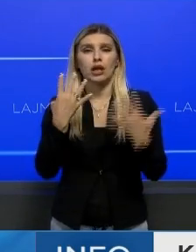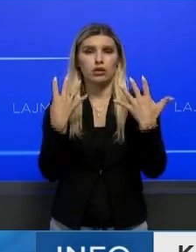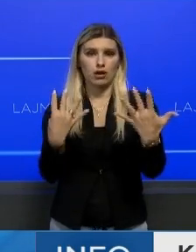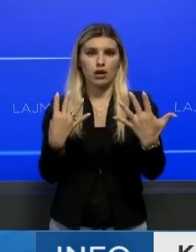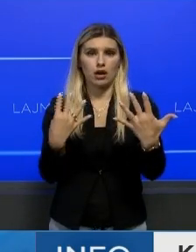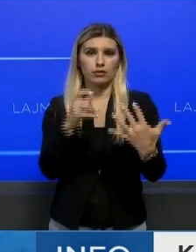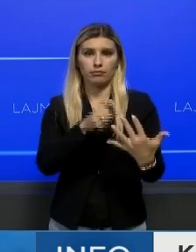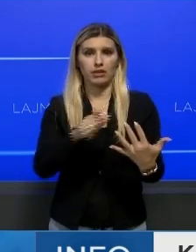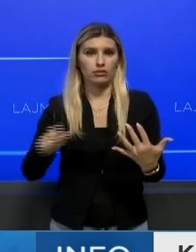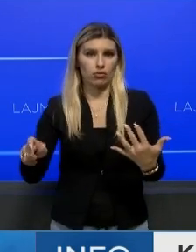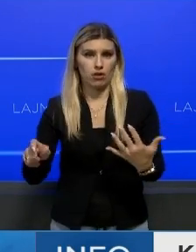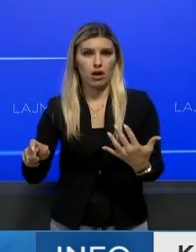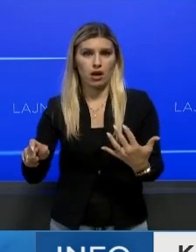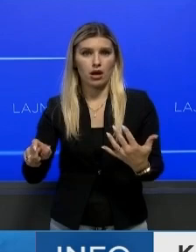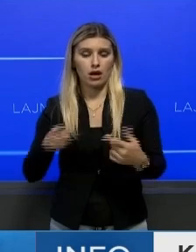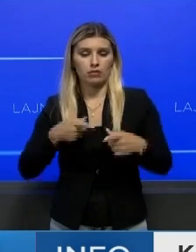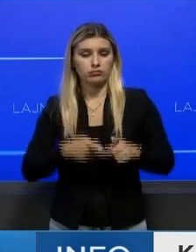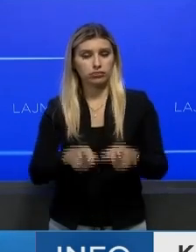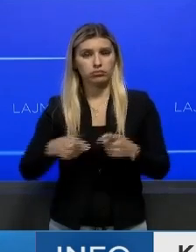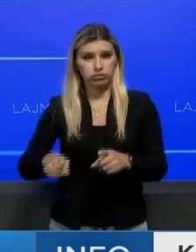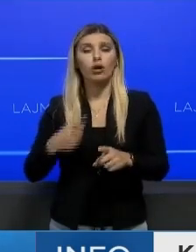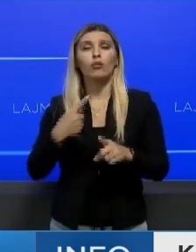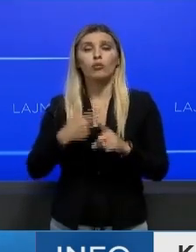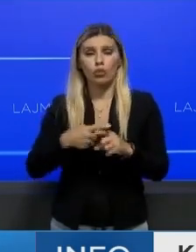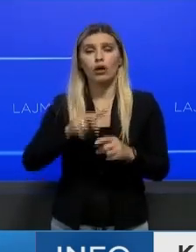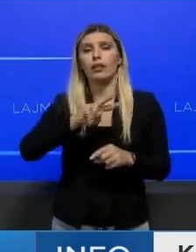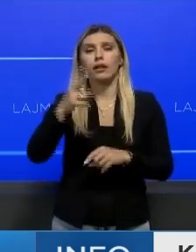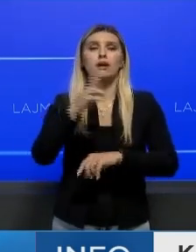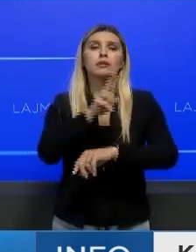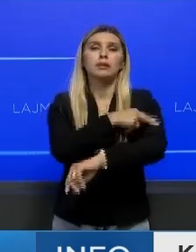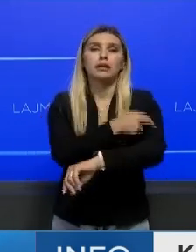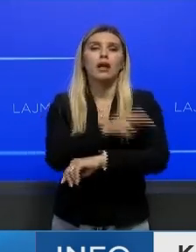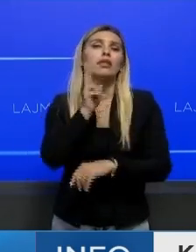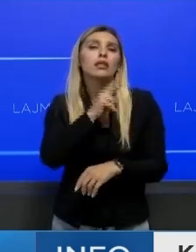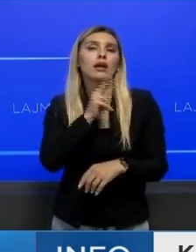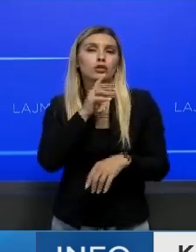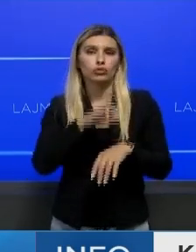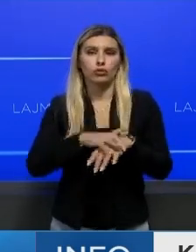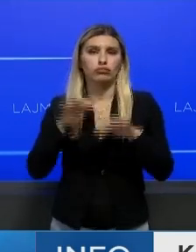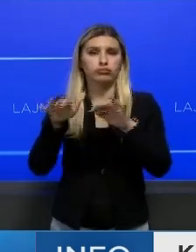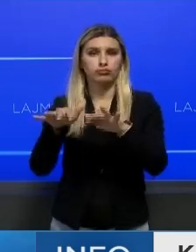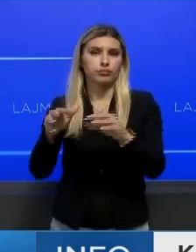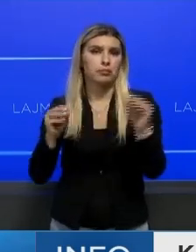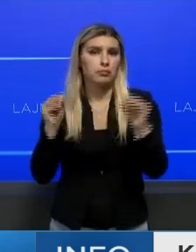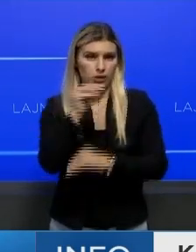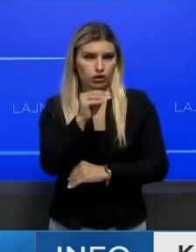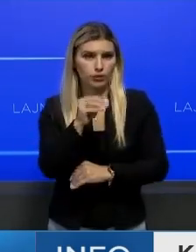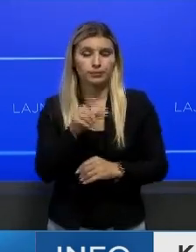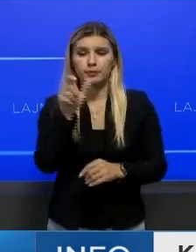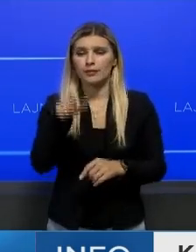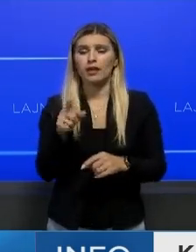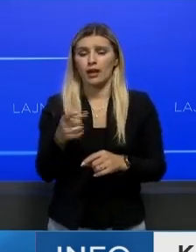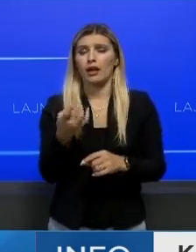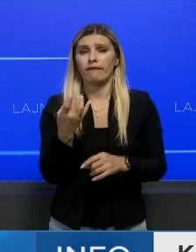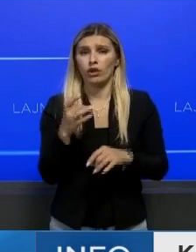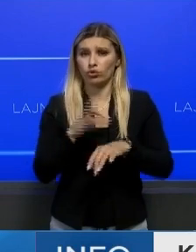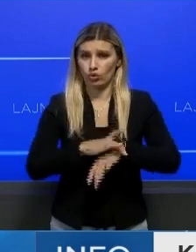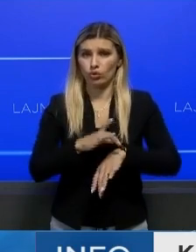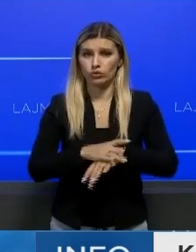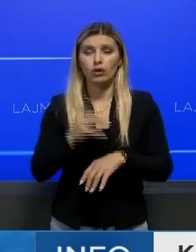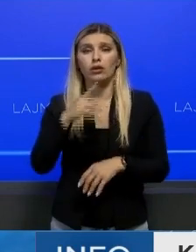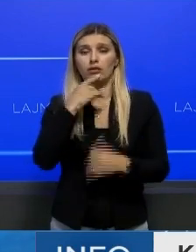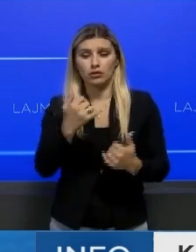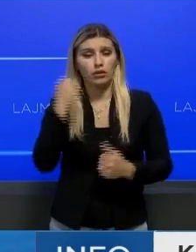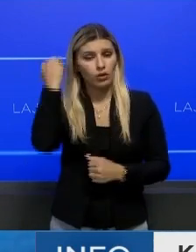pacient, deri sa numër më i madhë po kërkojnë trajtim ambulantor. Infektologu Murat Mehmeti thot se Kosova tani pohynë në një